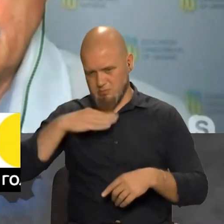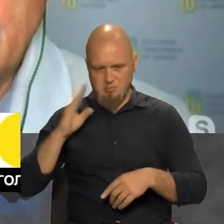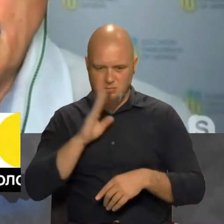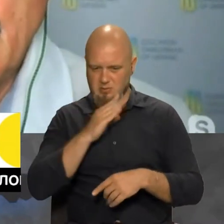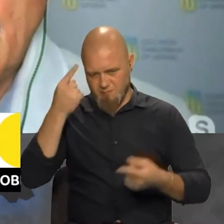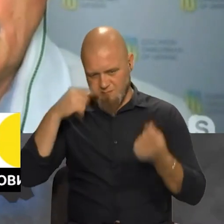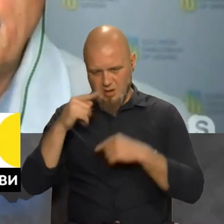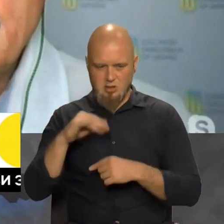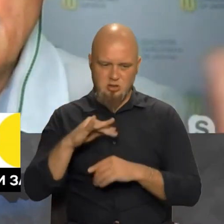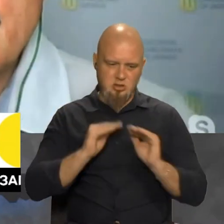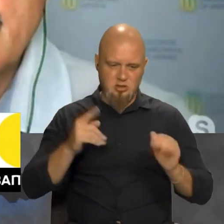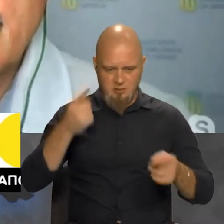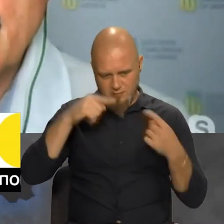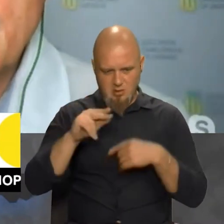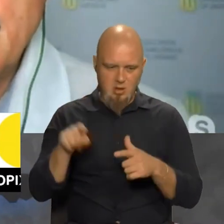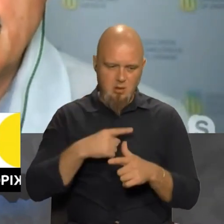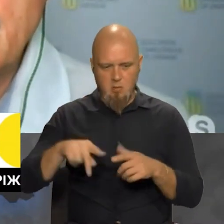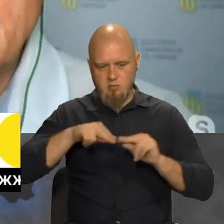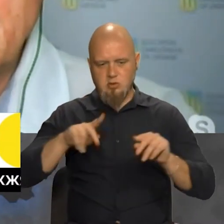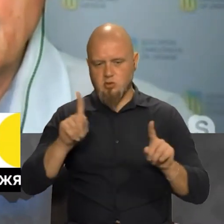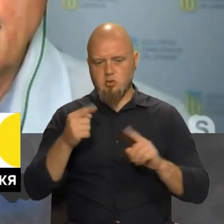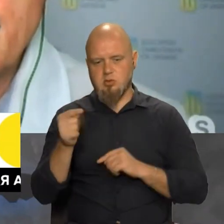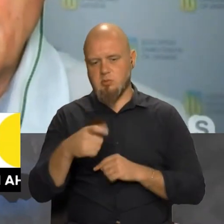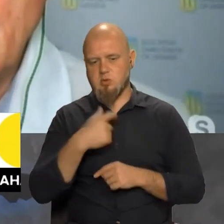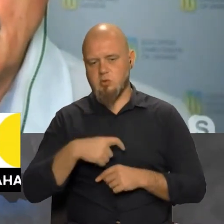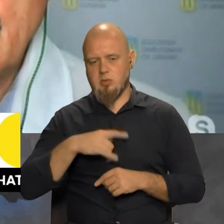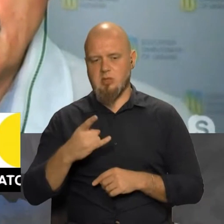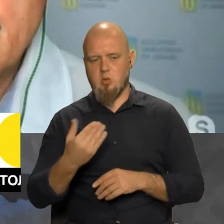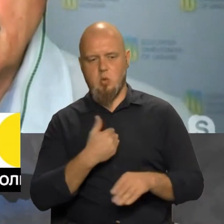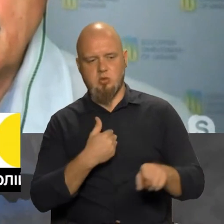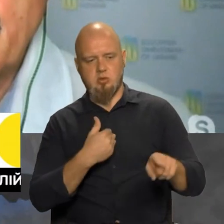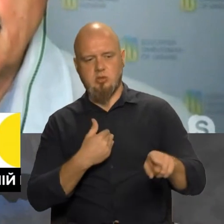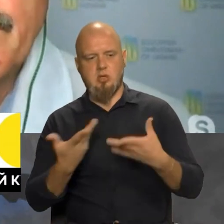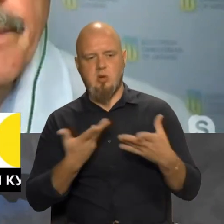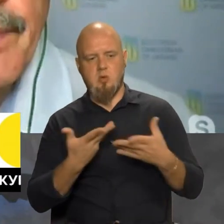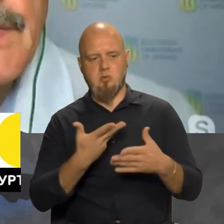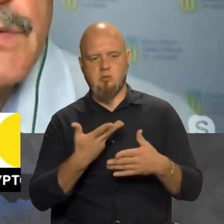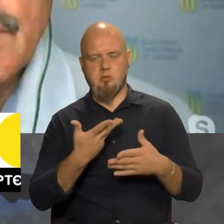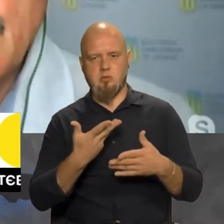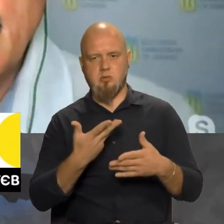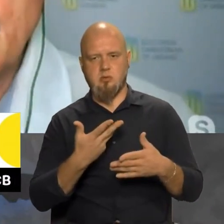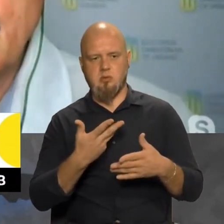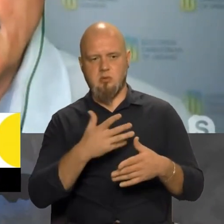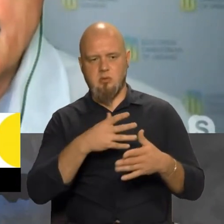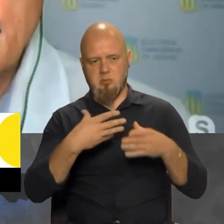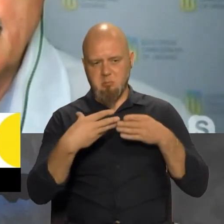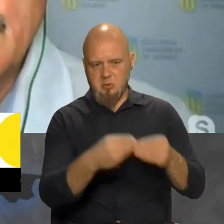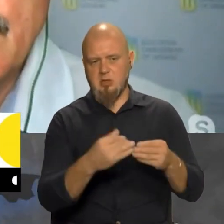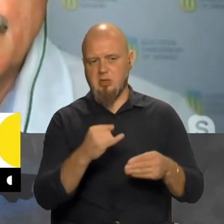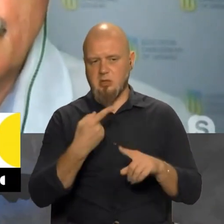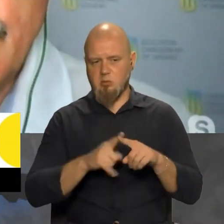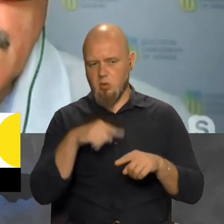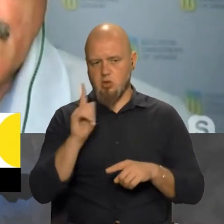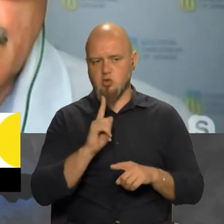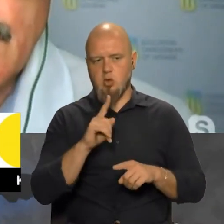діти щось вигадали, або вчитель щось там собі дитину хоче якось притиснути, і тому каже,